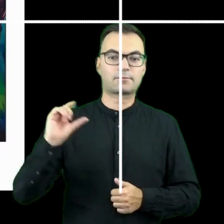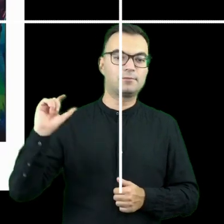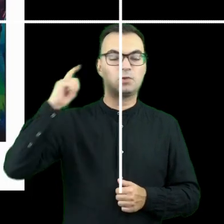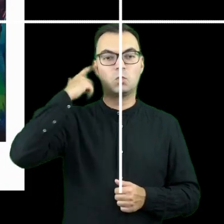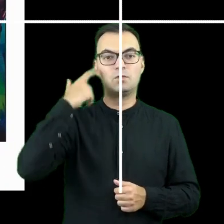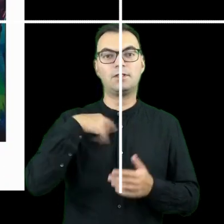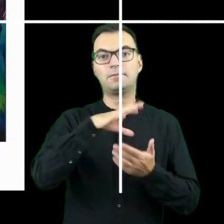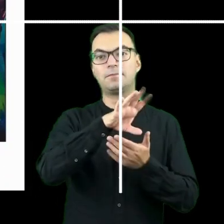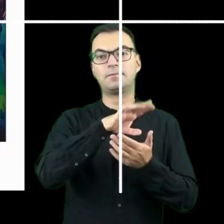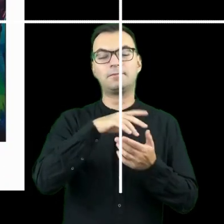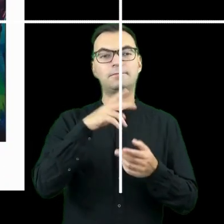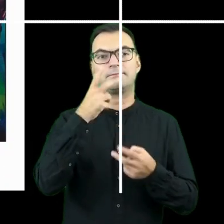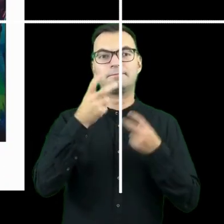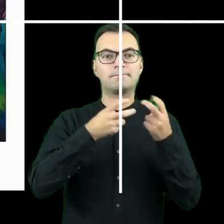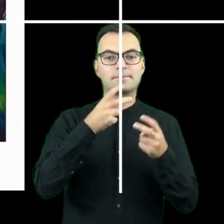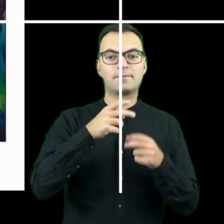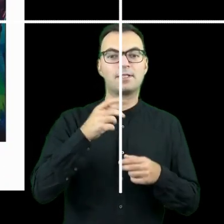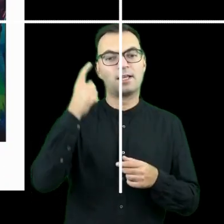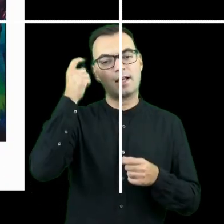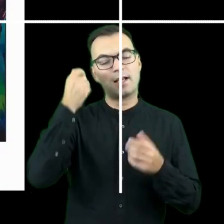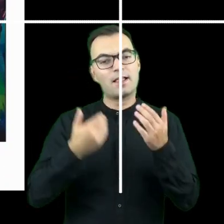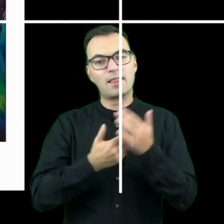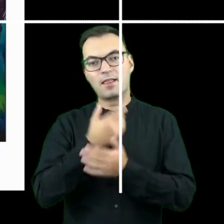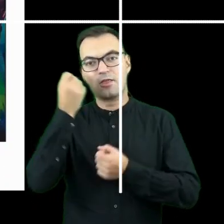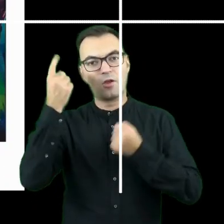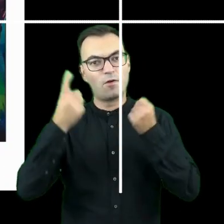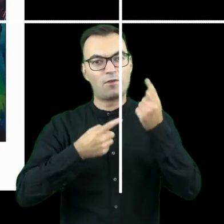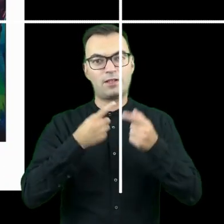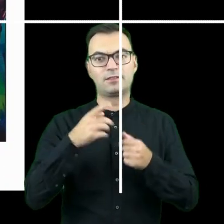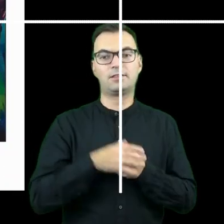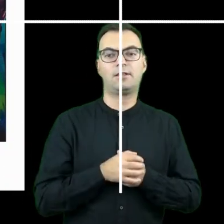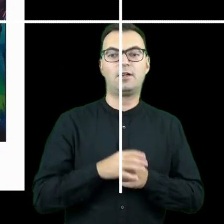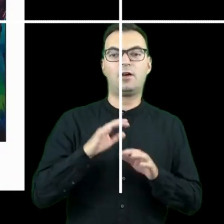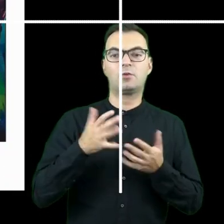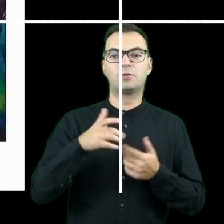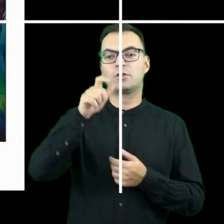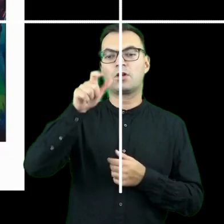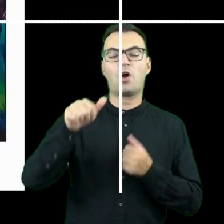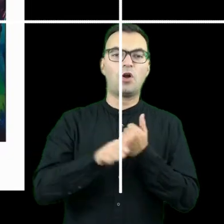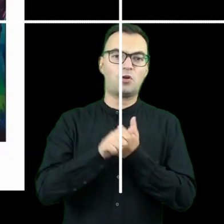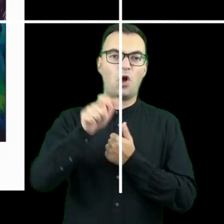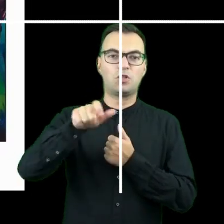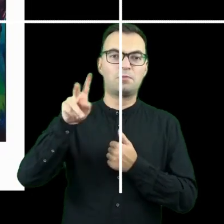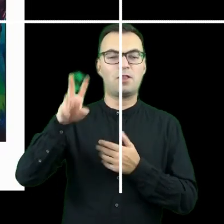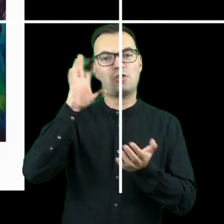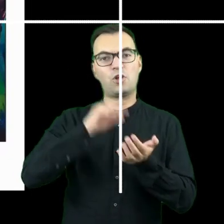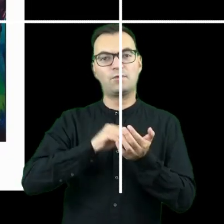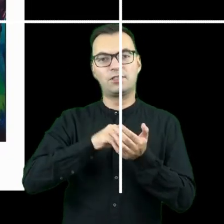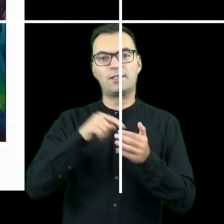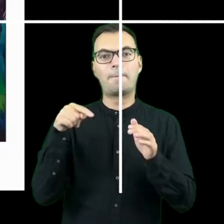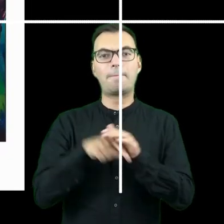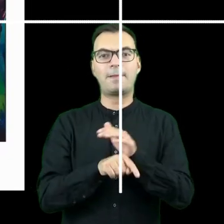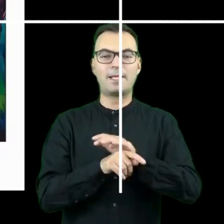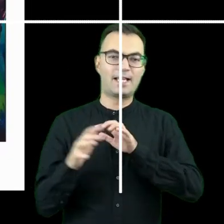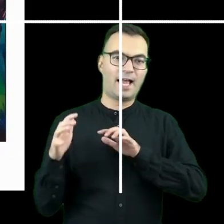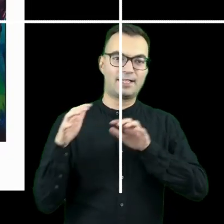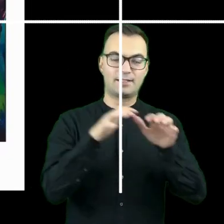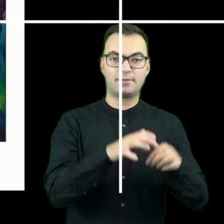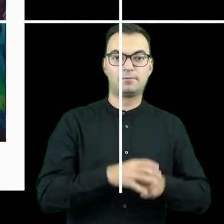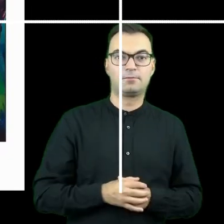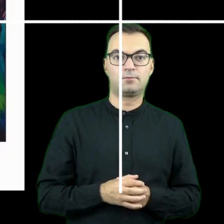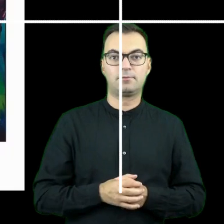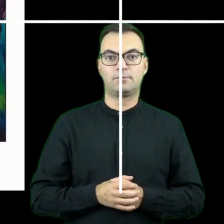inspirowałem innowacjami dotyczącymi osób z doświadczeniem migranckim, dlatego takich innowacji będzie najwięcej,